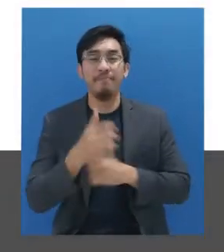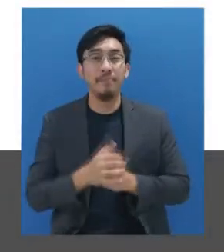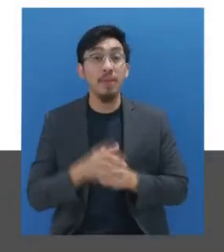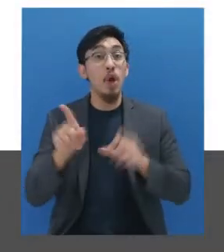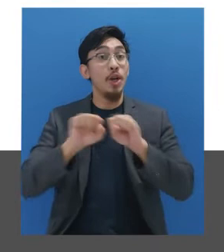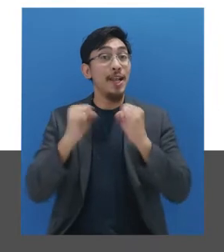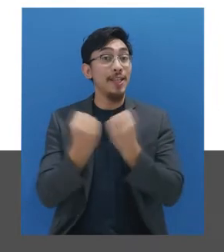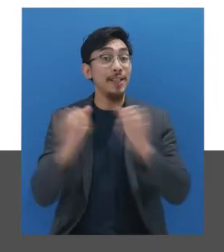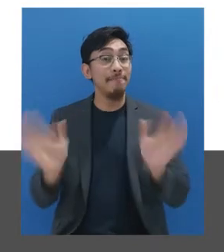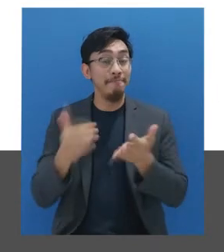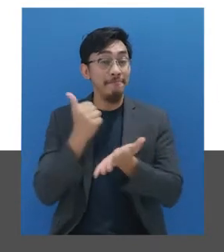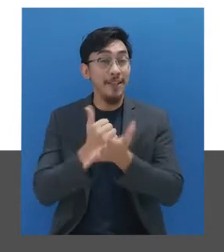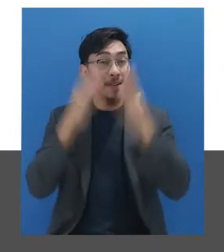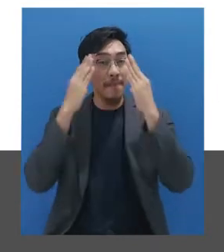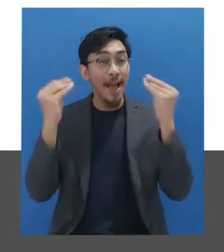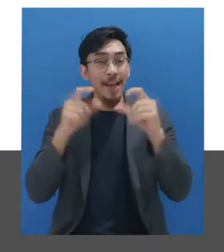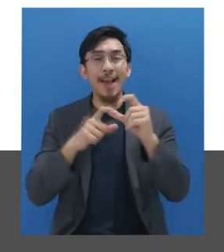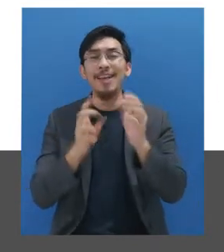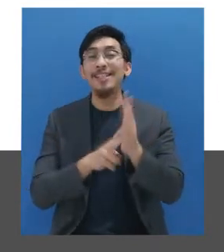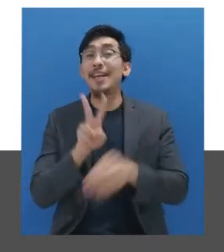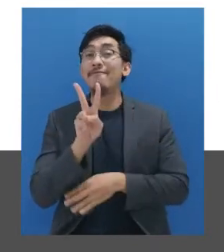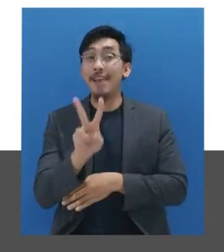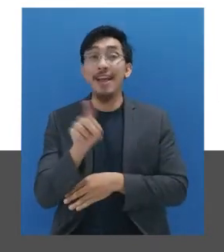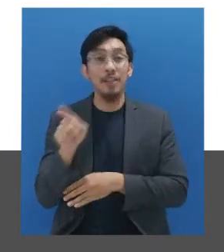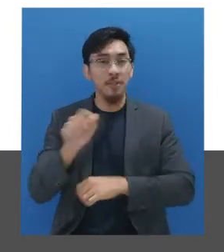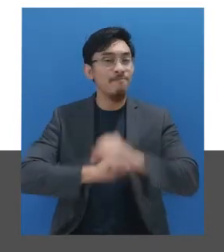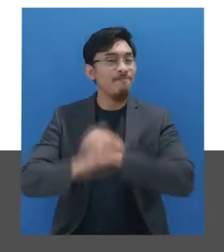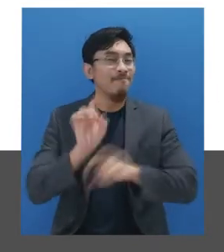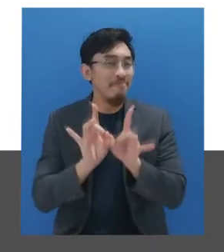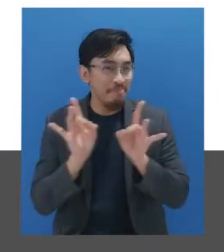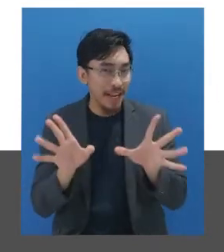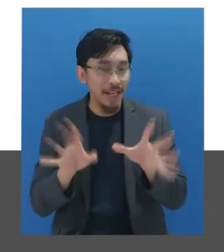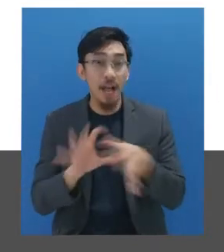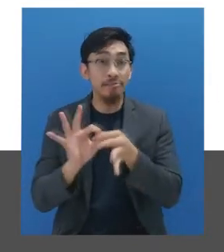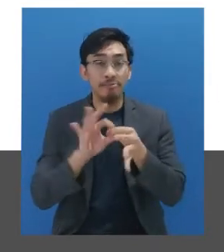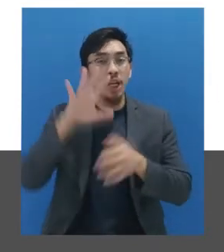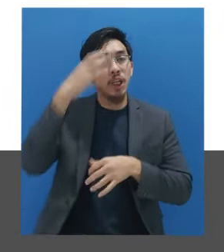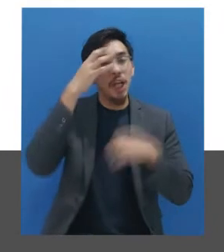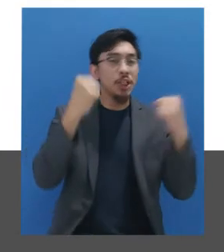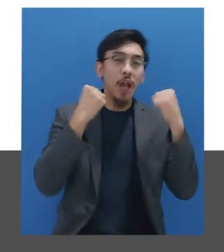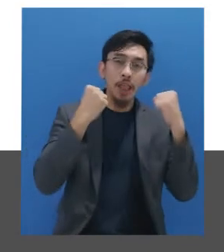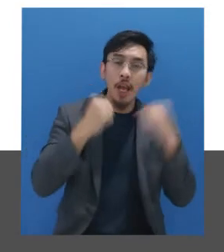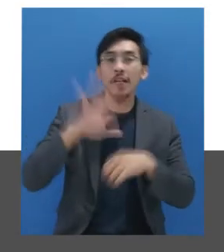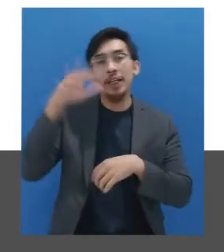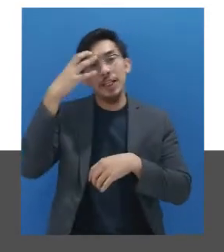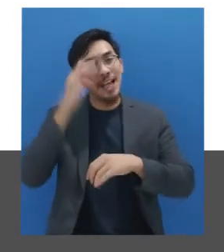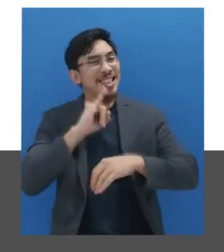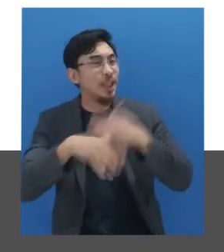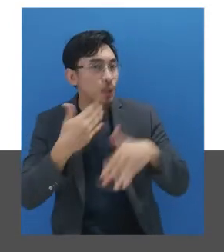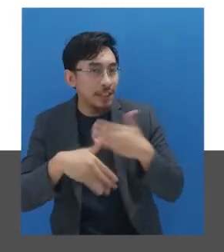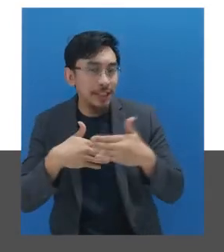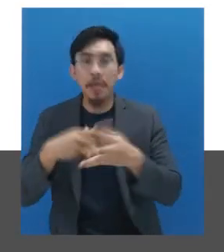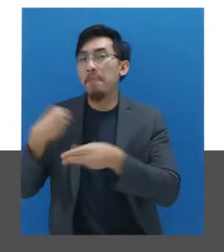Sebuah organisasi pembangunan Belanda, SNV, melakukan hal yang berbeda. Bekerjasama dengan Dinas Kesehatan, Dinas Perindustrian dan